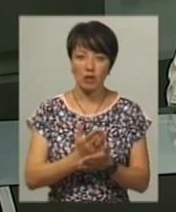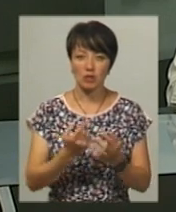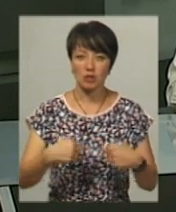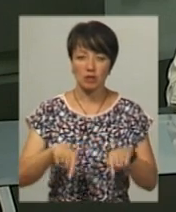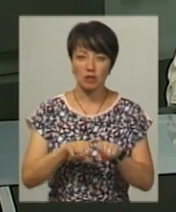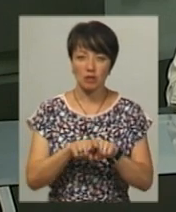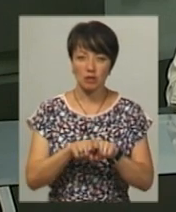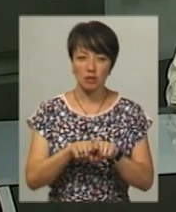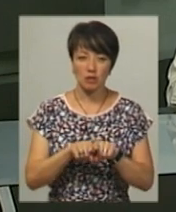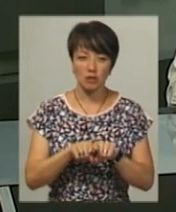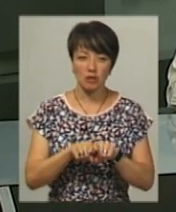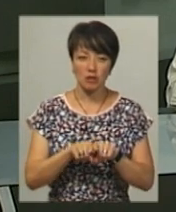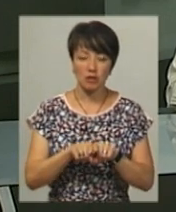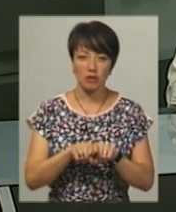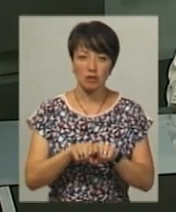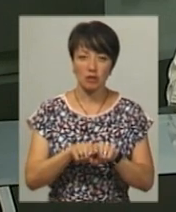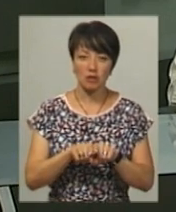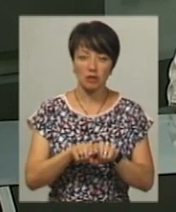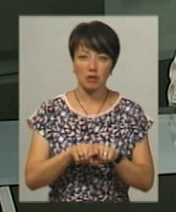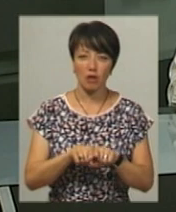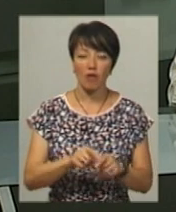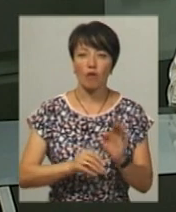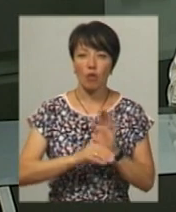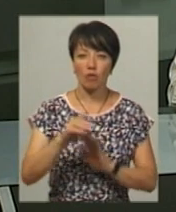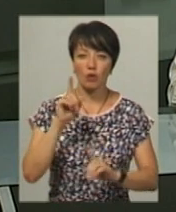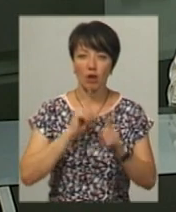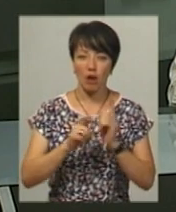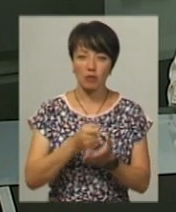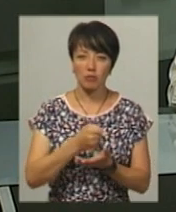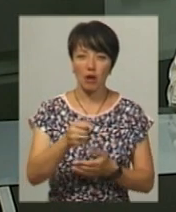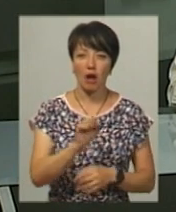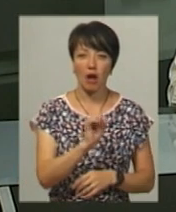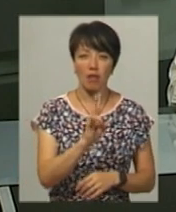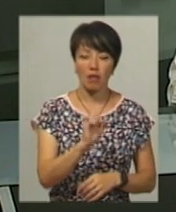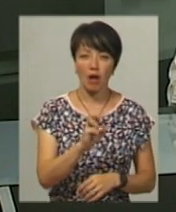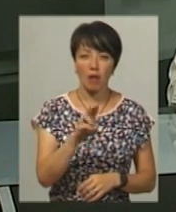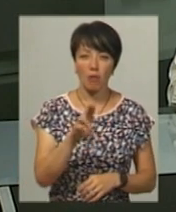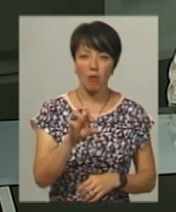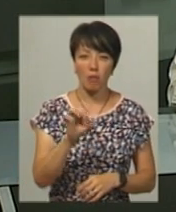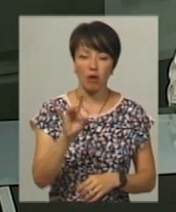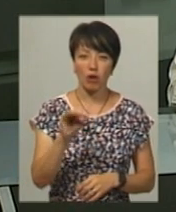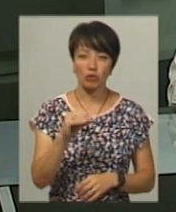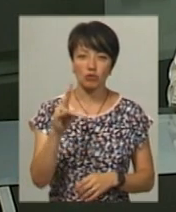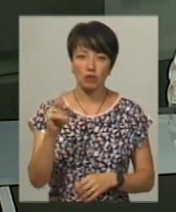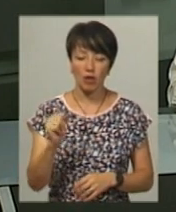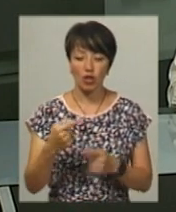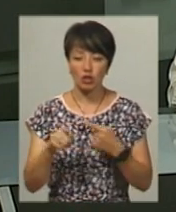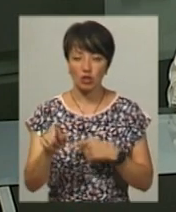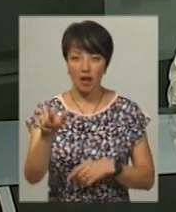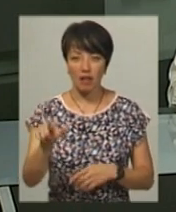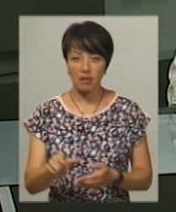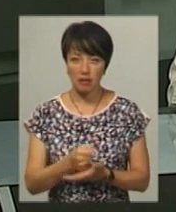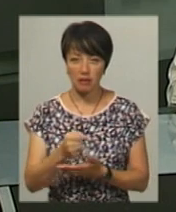Марітократична партія України до Верховної Ради балотується Анна Побережна. Інший кандидат за 193